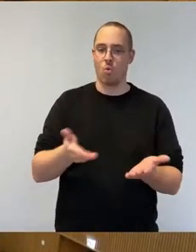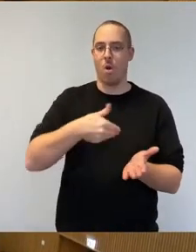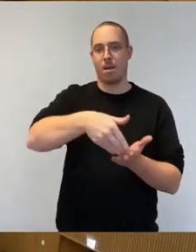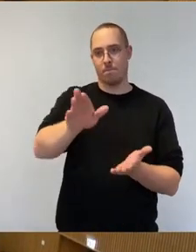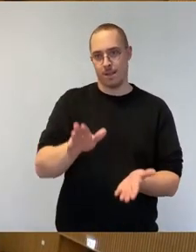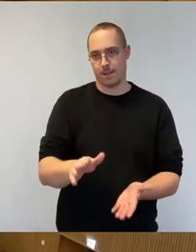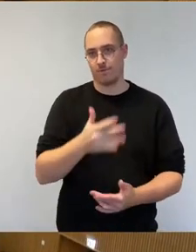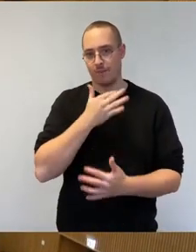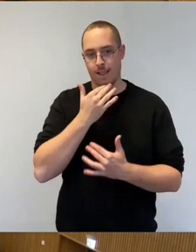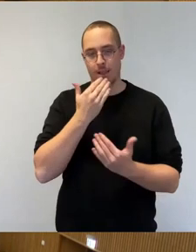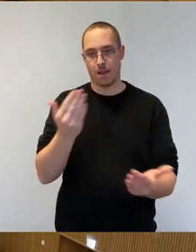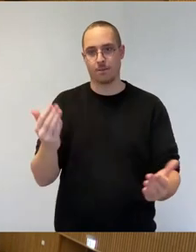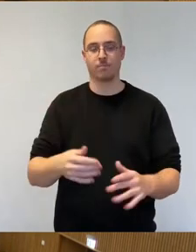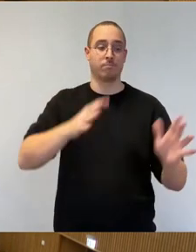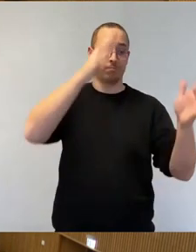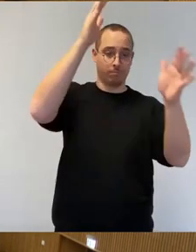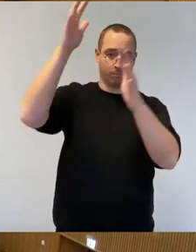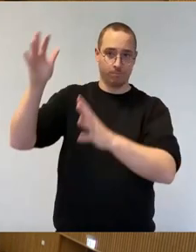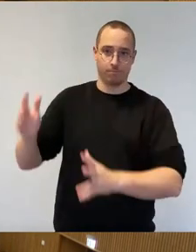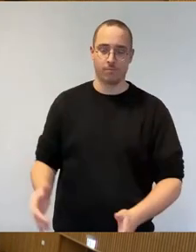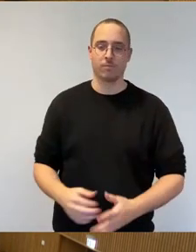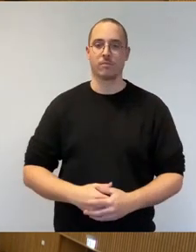Als nächste Fraktion die FDP, Herr Maloney.